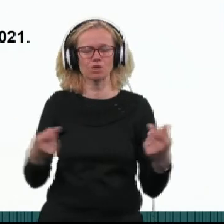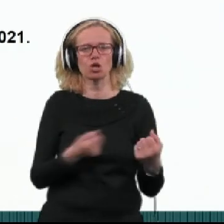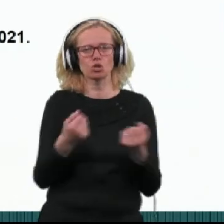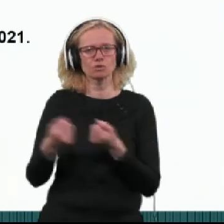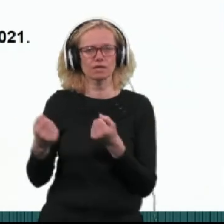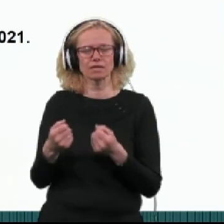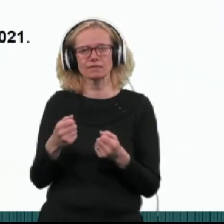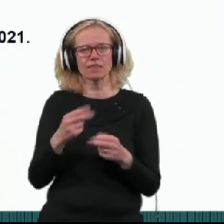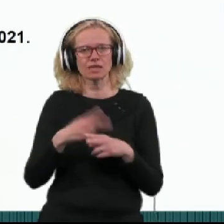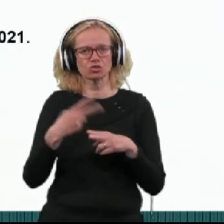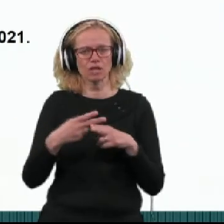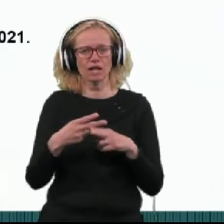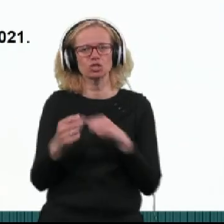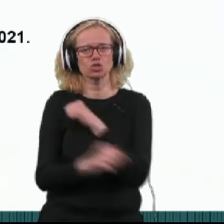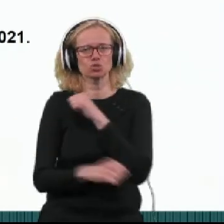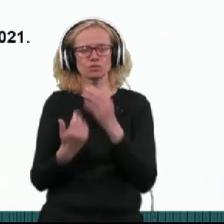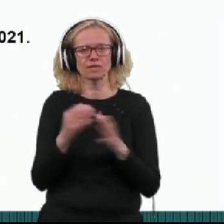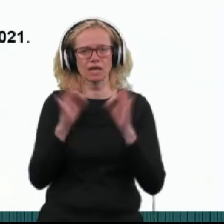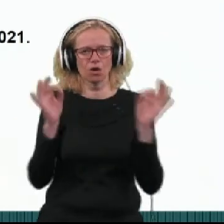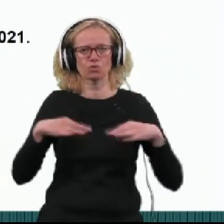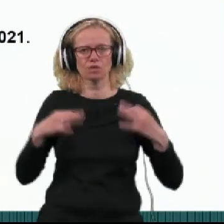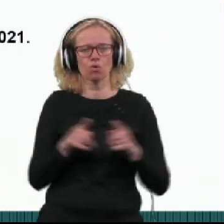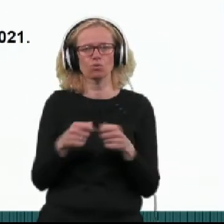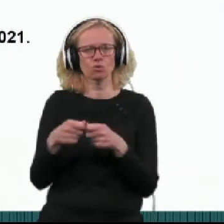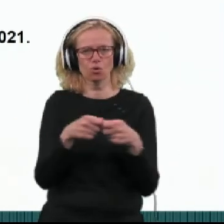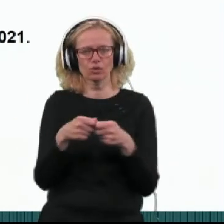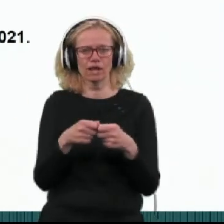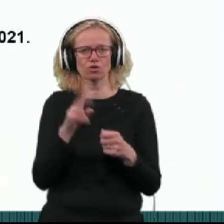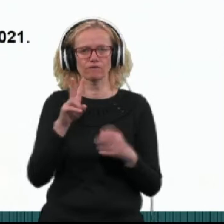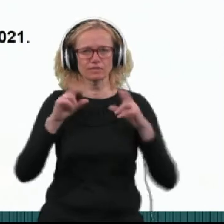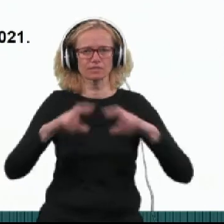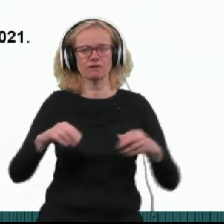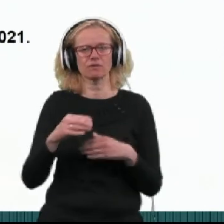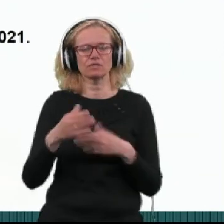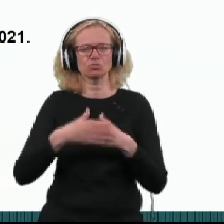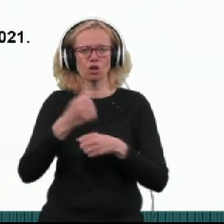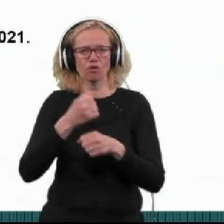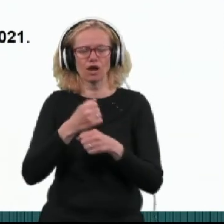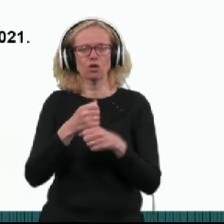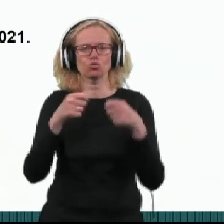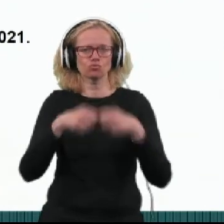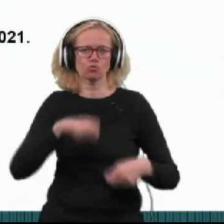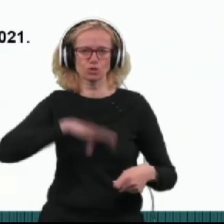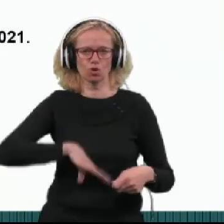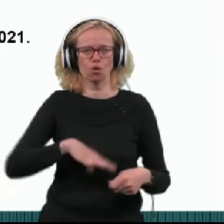nacionalnejši tudi za javno zdravje, kot koordinator pa je v raziskavi sodelovalo društvo psihologov Slovenije.